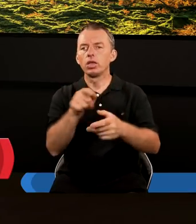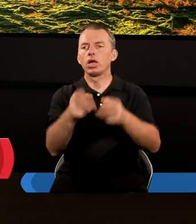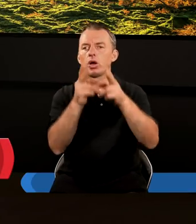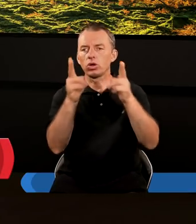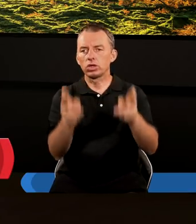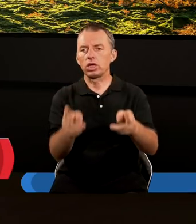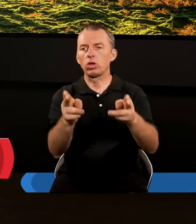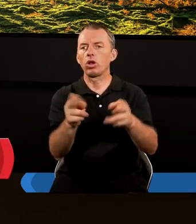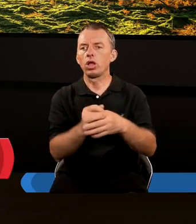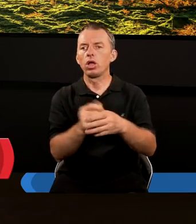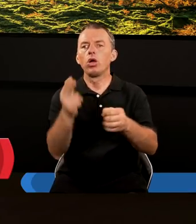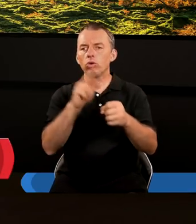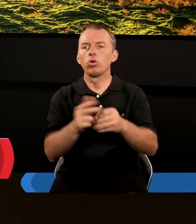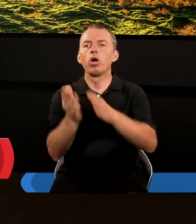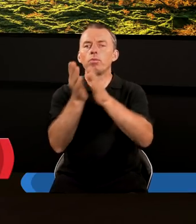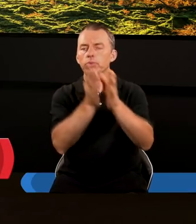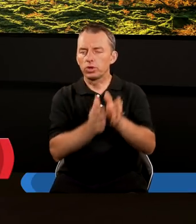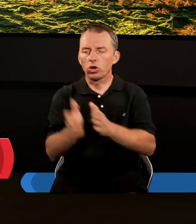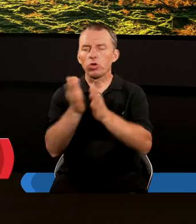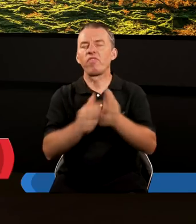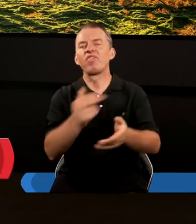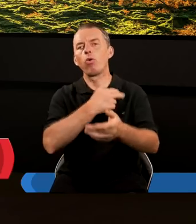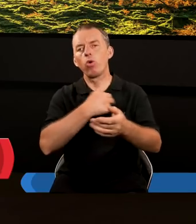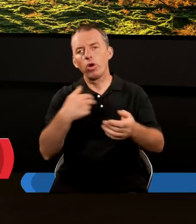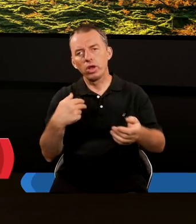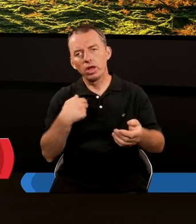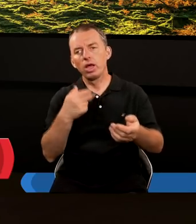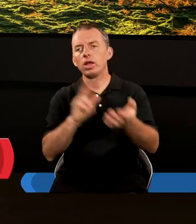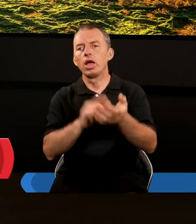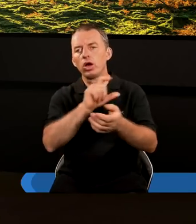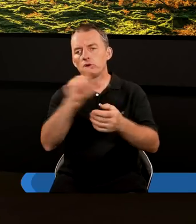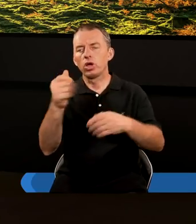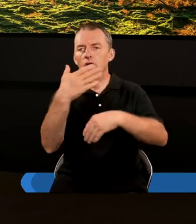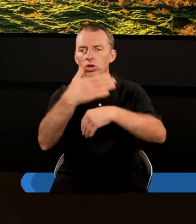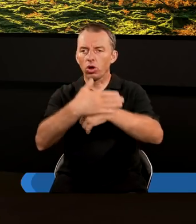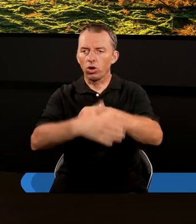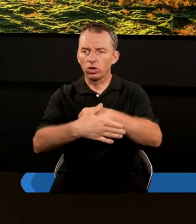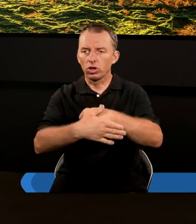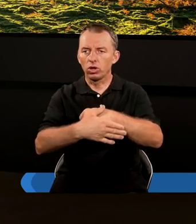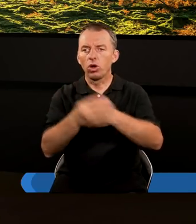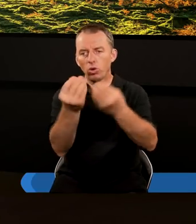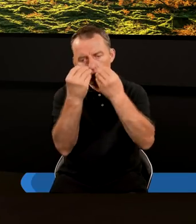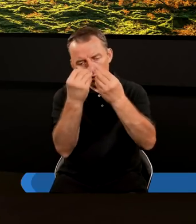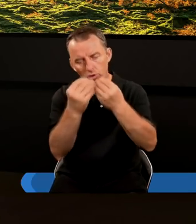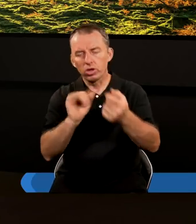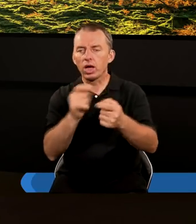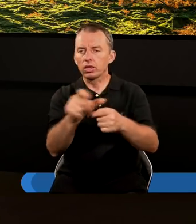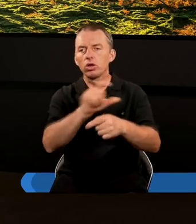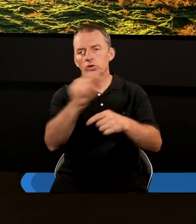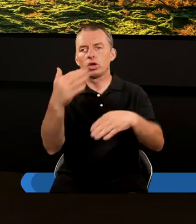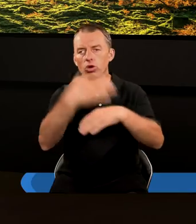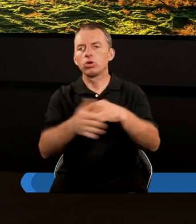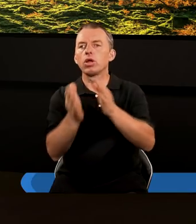sezonu, które przygotowywało nas na czas końca. Uczyło nas, jak się na ten czas końca